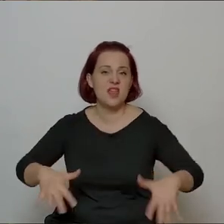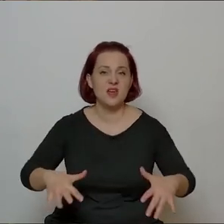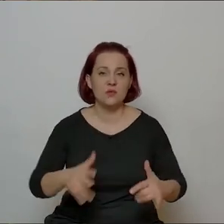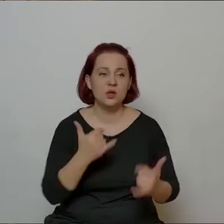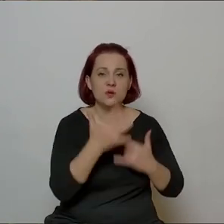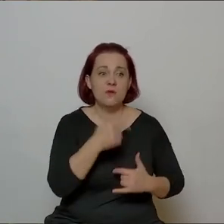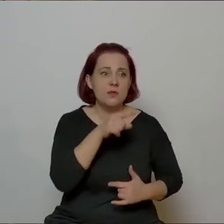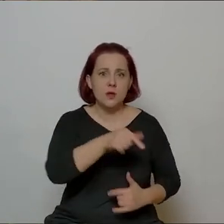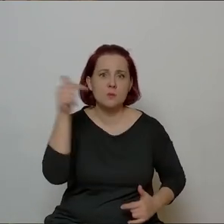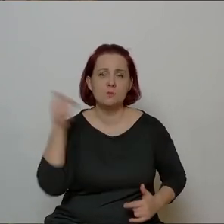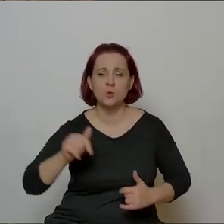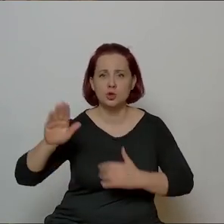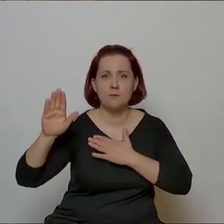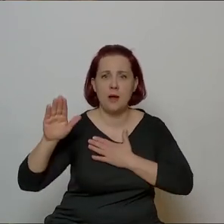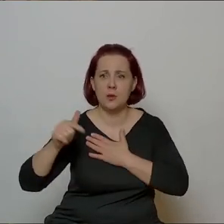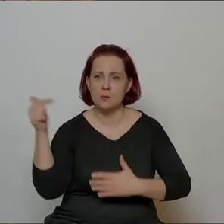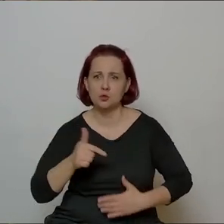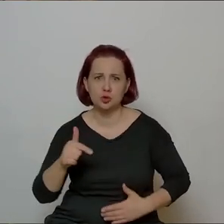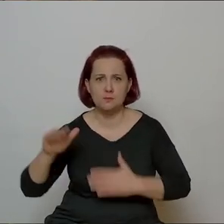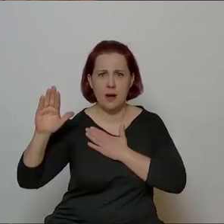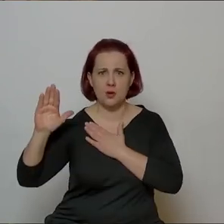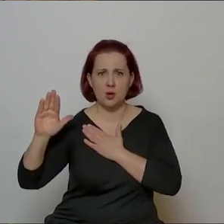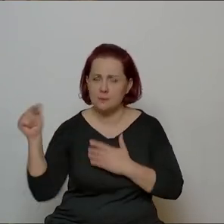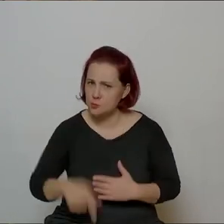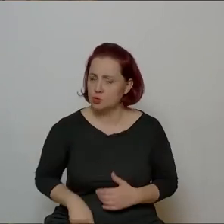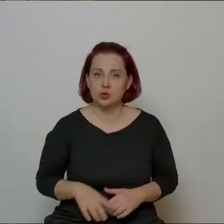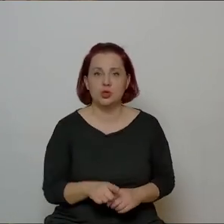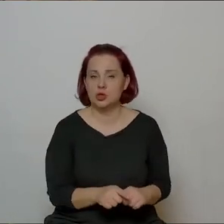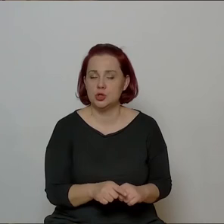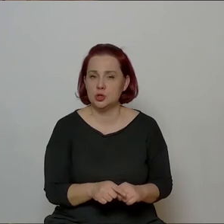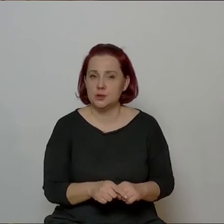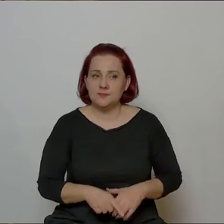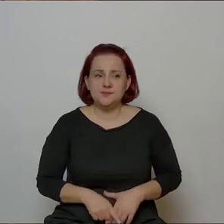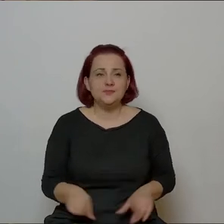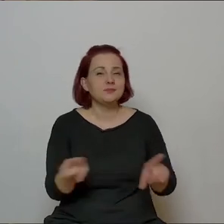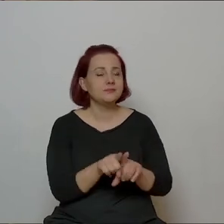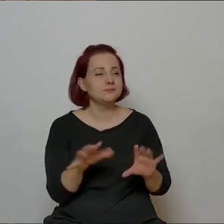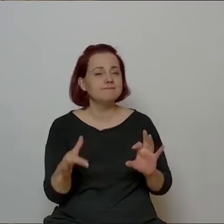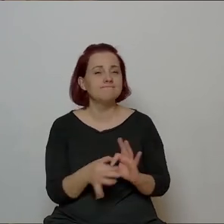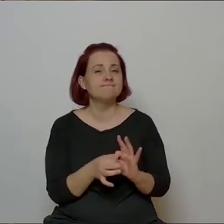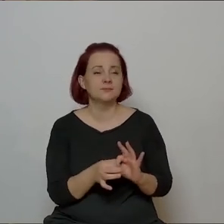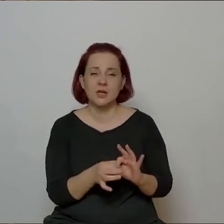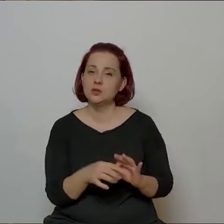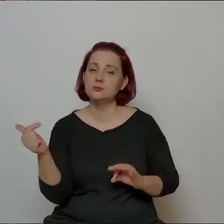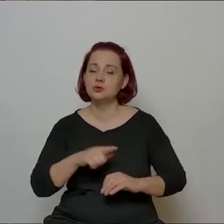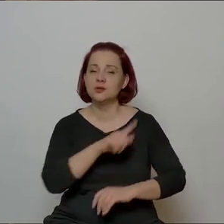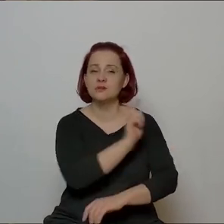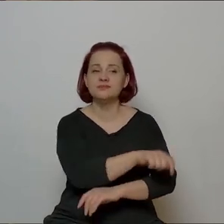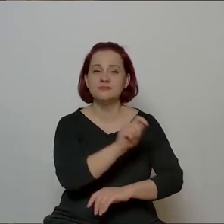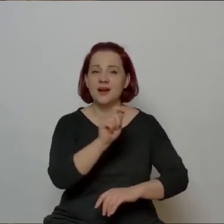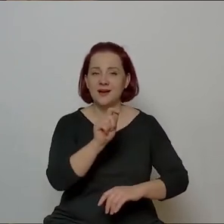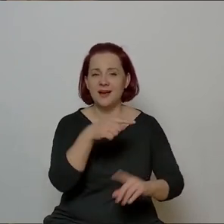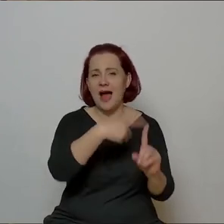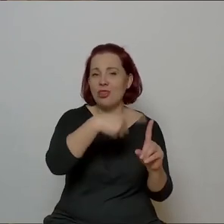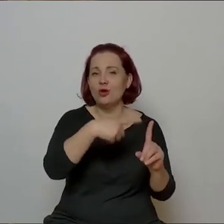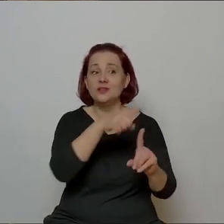bądź patriotą, bądź patriotą i ten hura patriotyzm jeszcze podszyty, podbudowany, że katolicyzm, prawda, i się łączy z